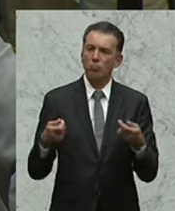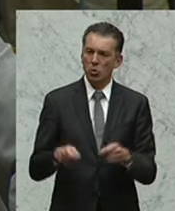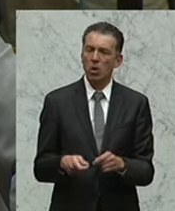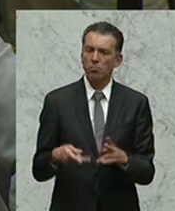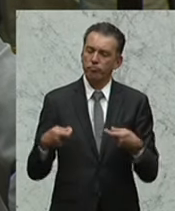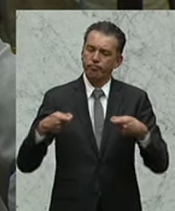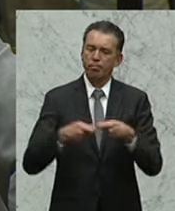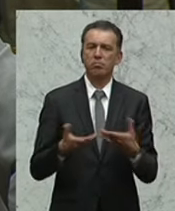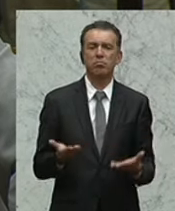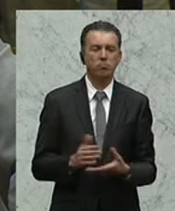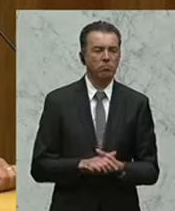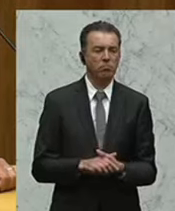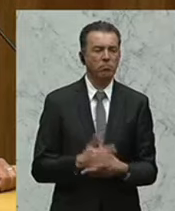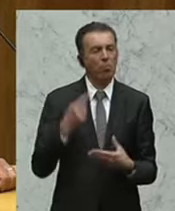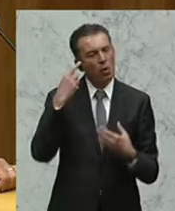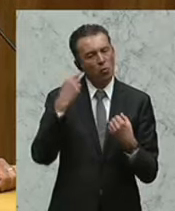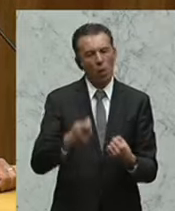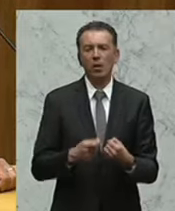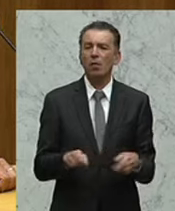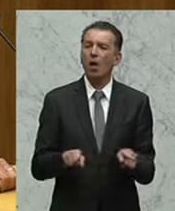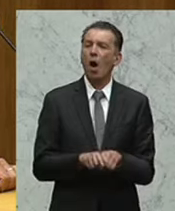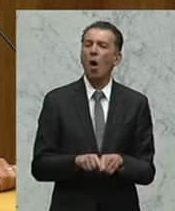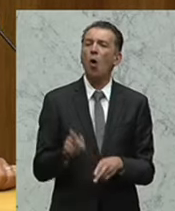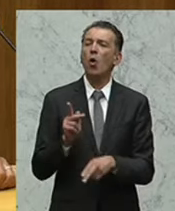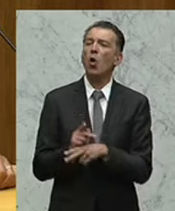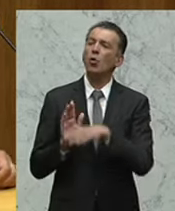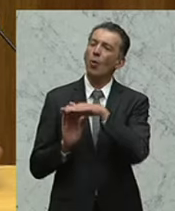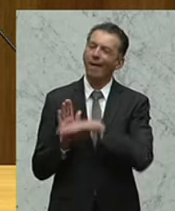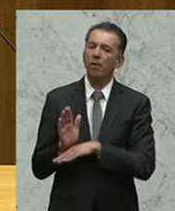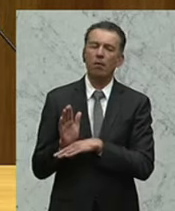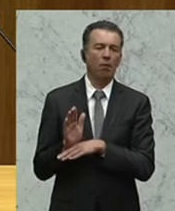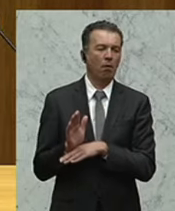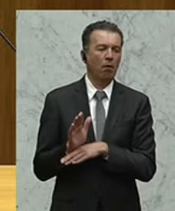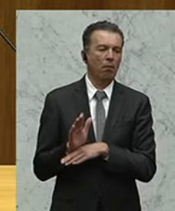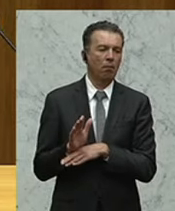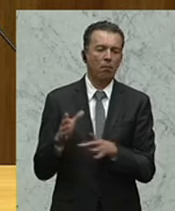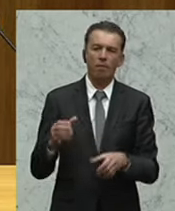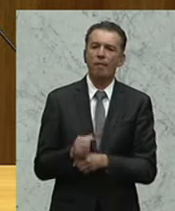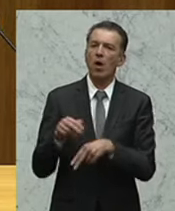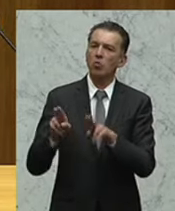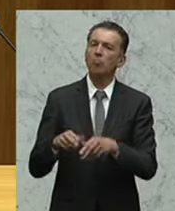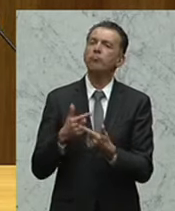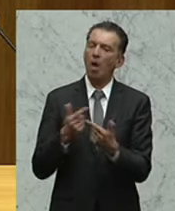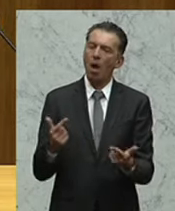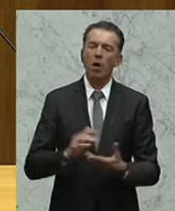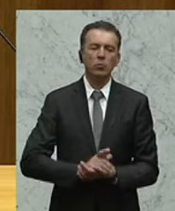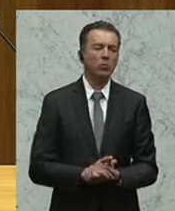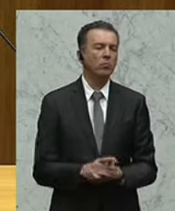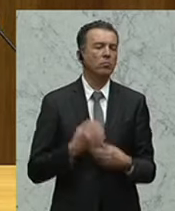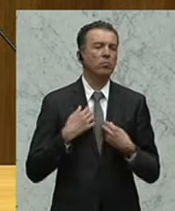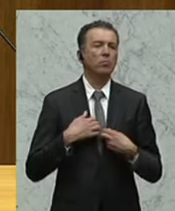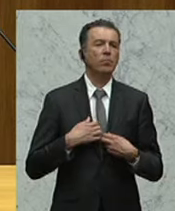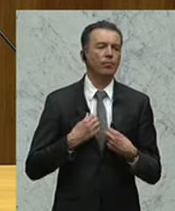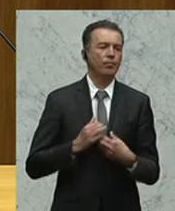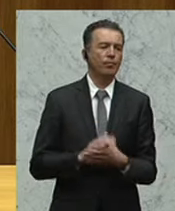beschließen. Und ich bin überzeugt davon, dass auch das Kontoregister verfassungsrechtlich zulässig ist, da